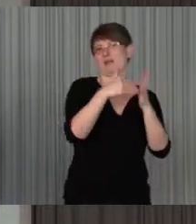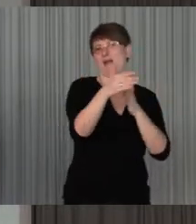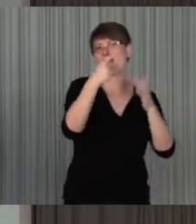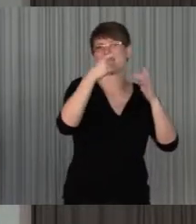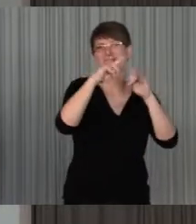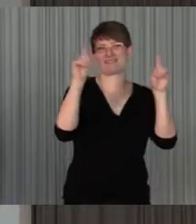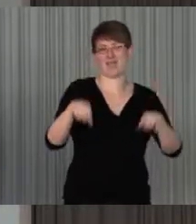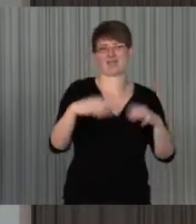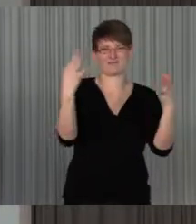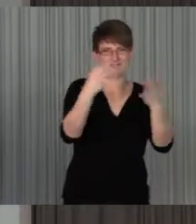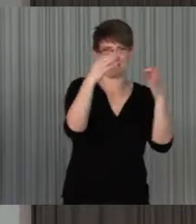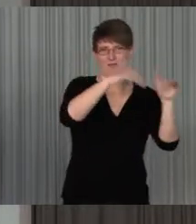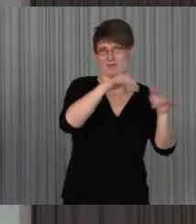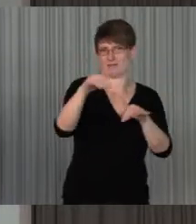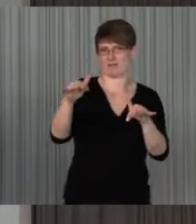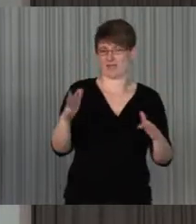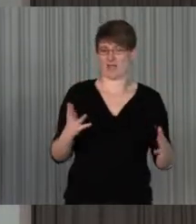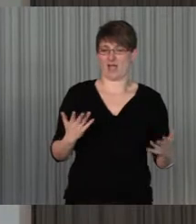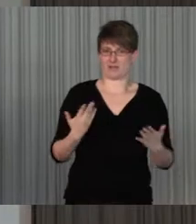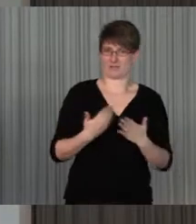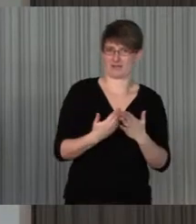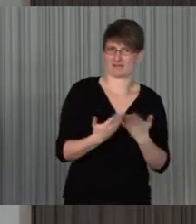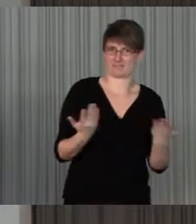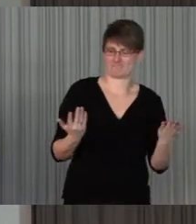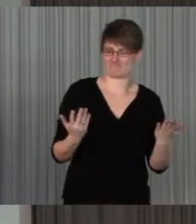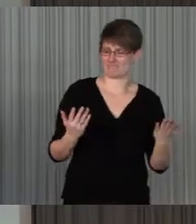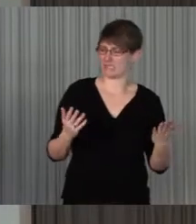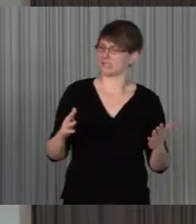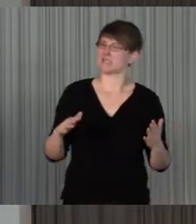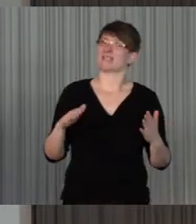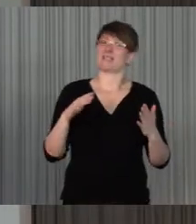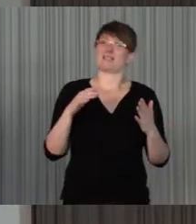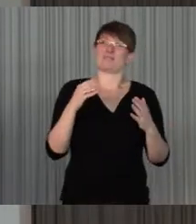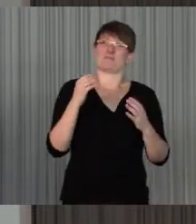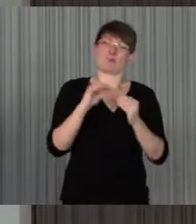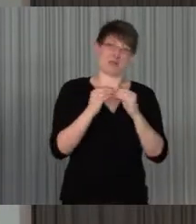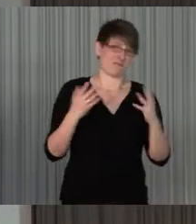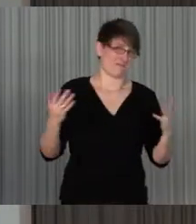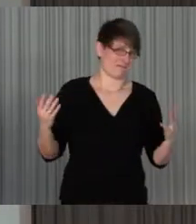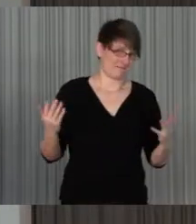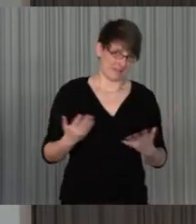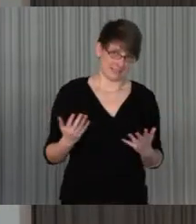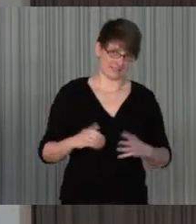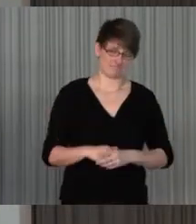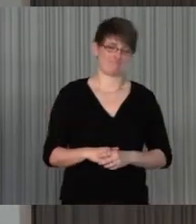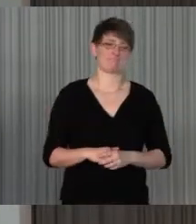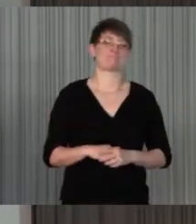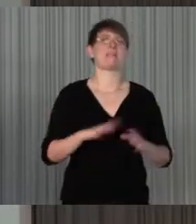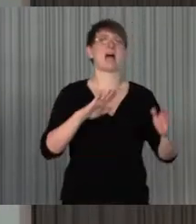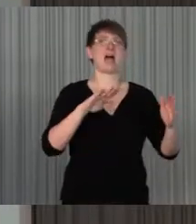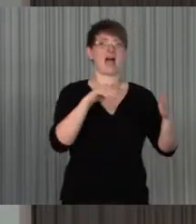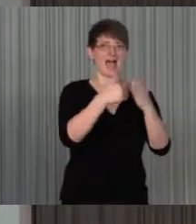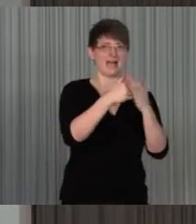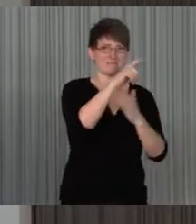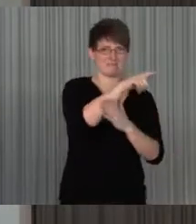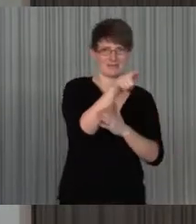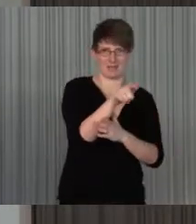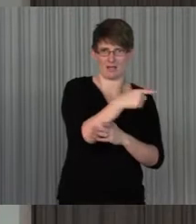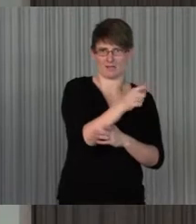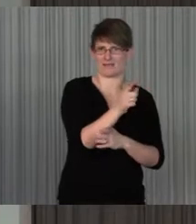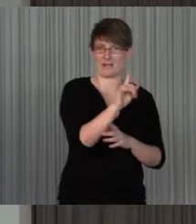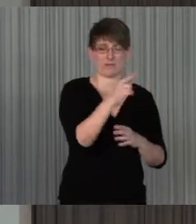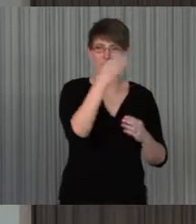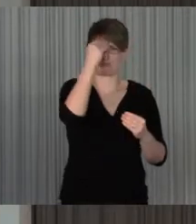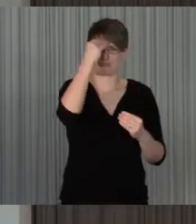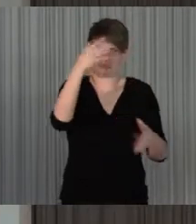nachteilierbar ist, die Anbieter merken davon gar nichts, also sie kriegen nicht den Druck sozusagen, dass es viele Leute gibt, dass die Texte